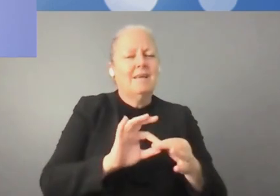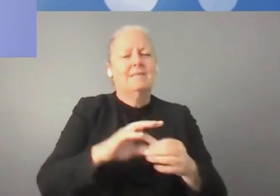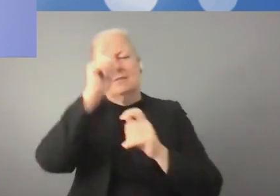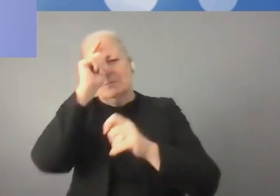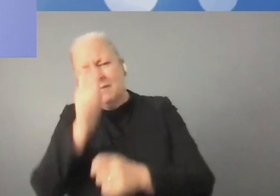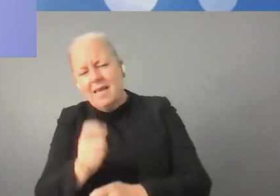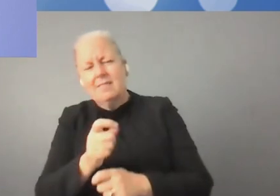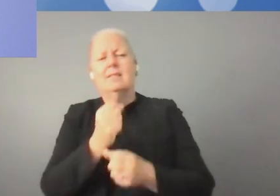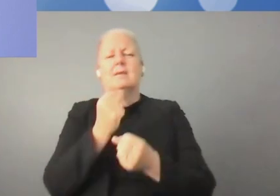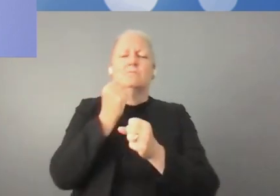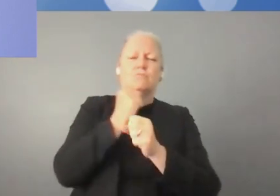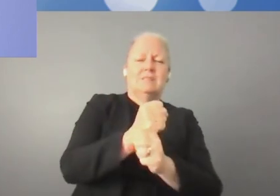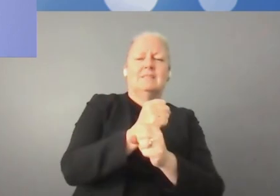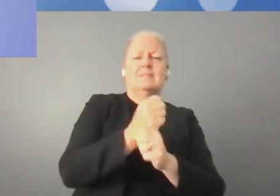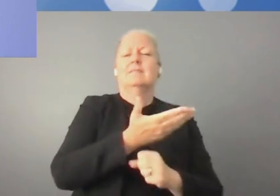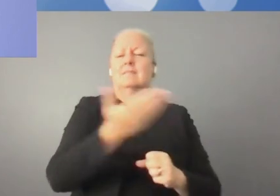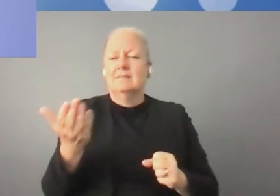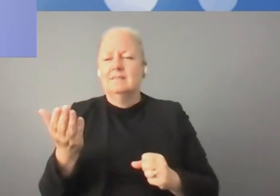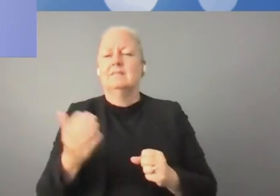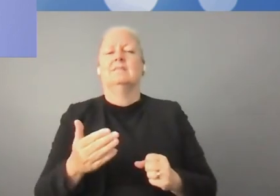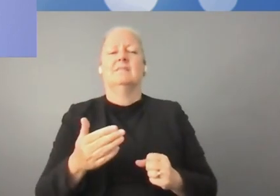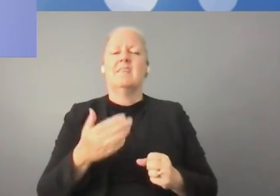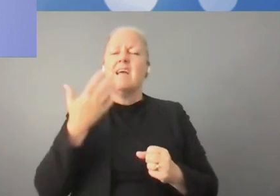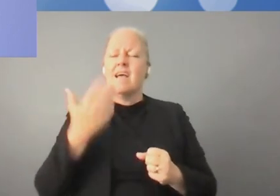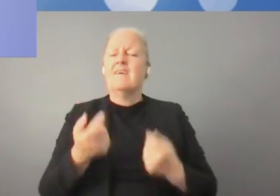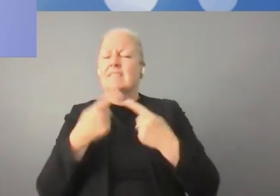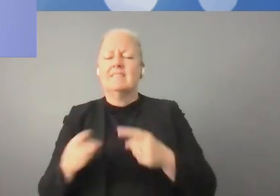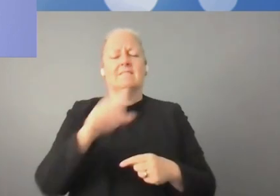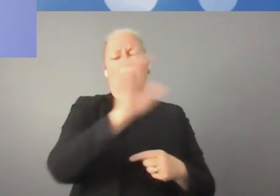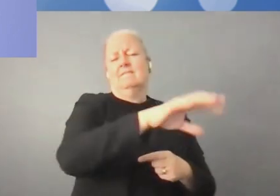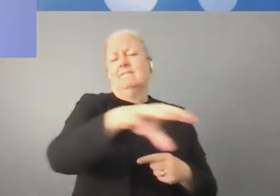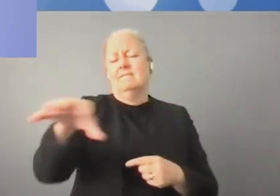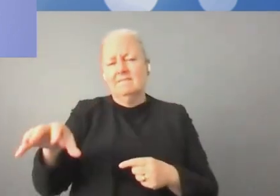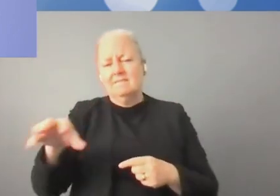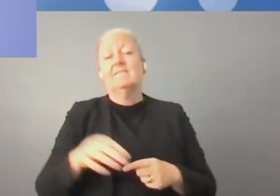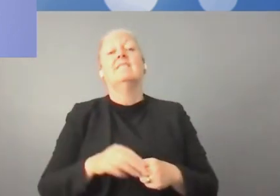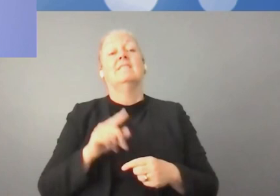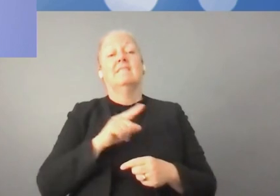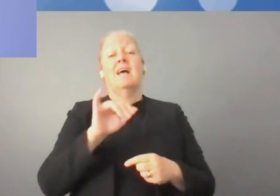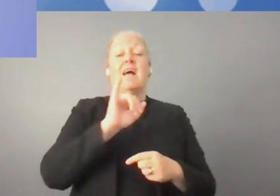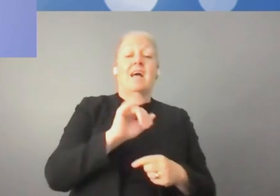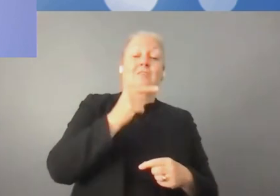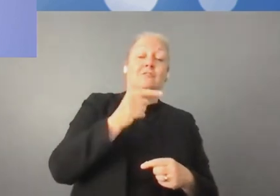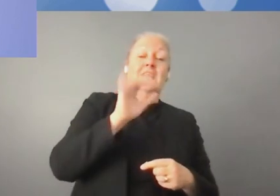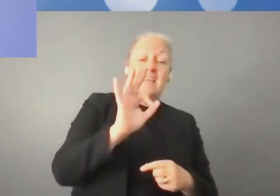numérique qui a été préparé par le secrétaire général. Nous croyons que ça doit être un